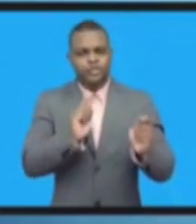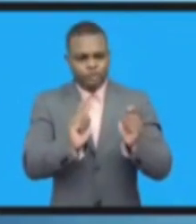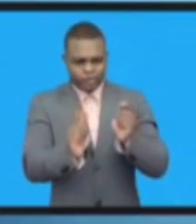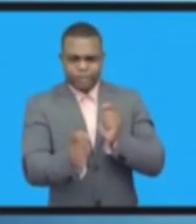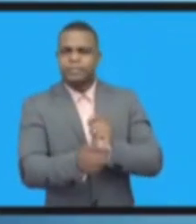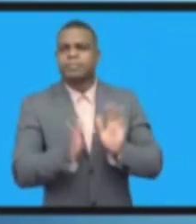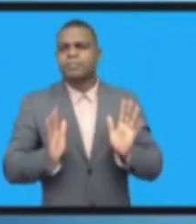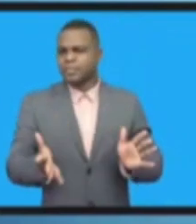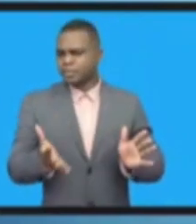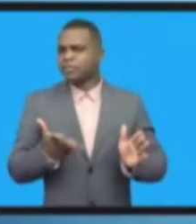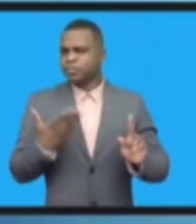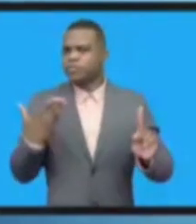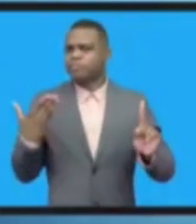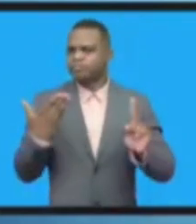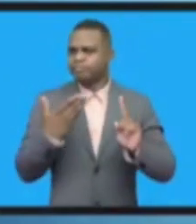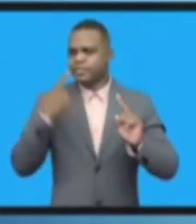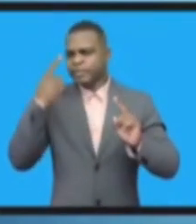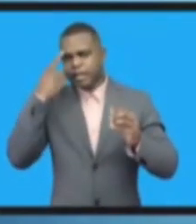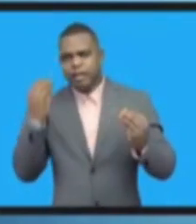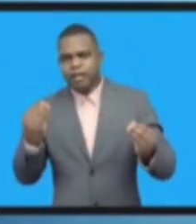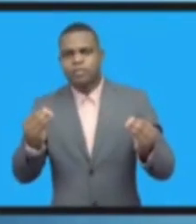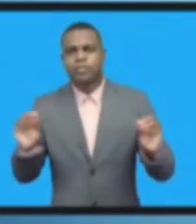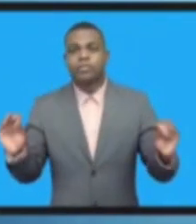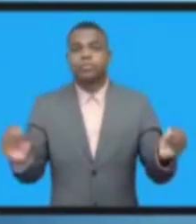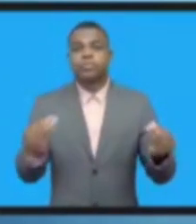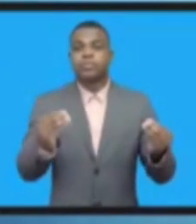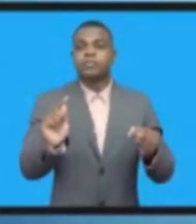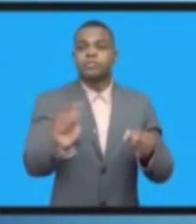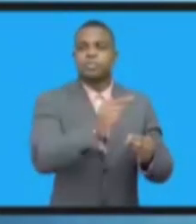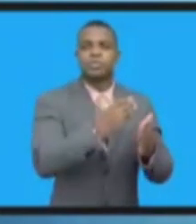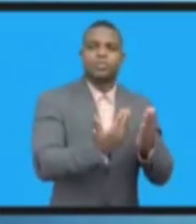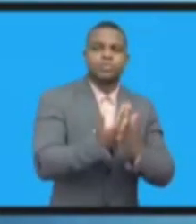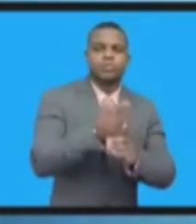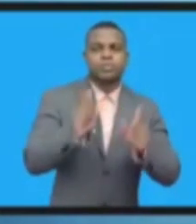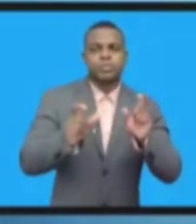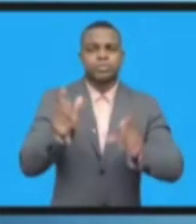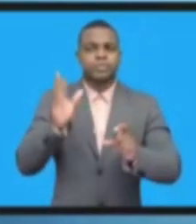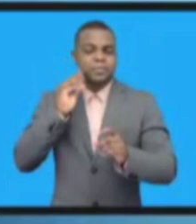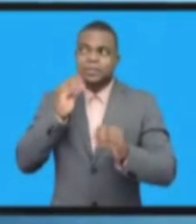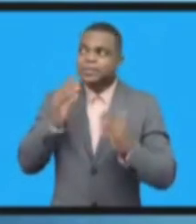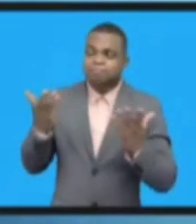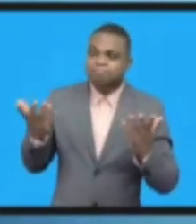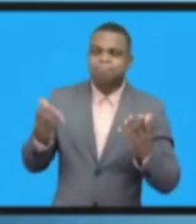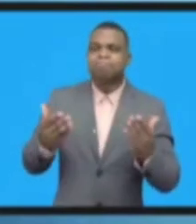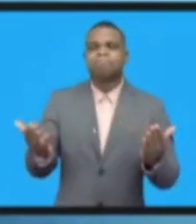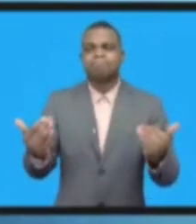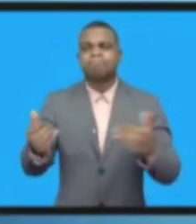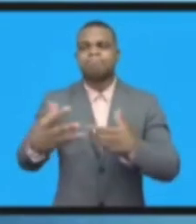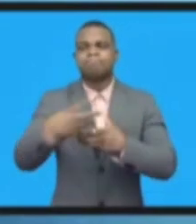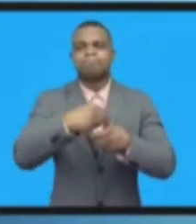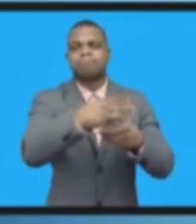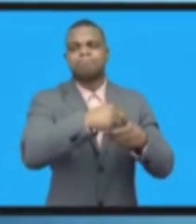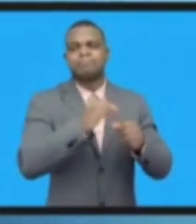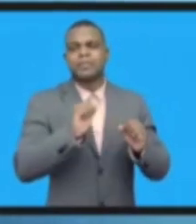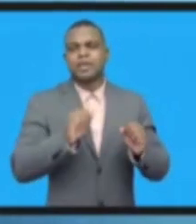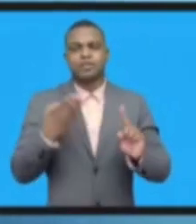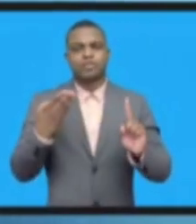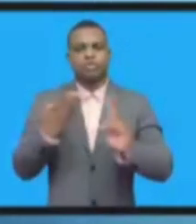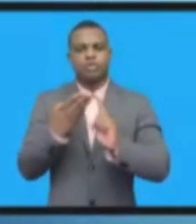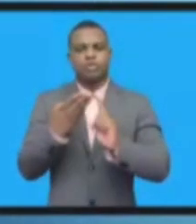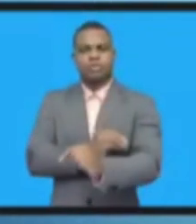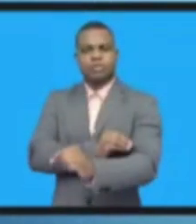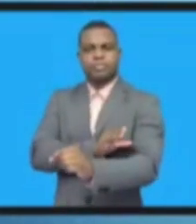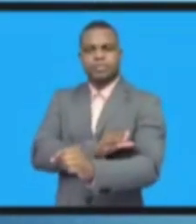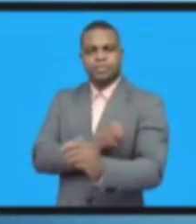передумать, каким образом молодежь и новички или неопытные пользователи могут воспользоваться сессиями по наращиванию